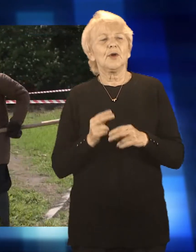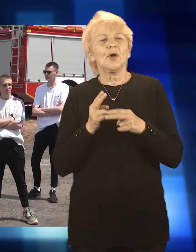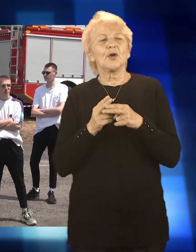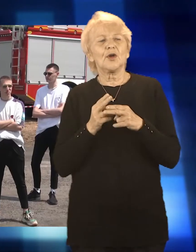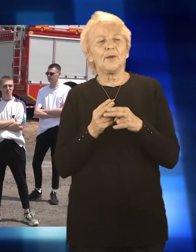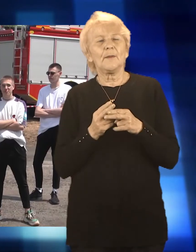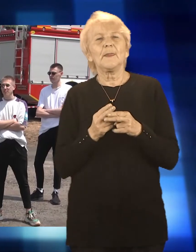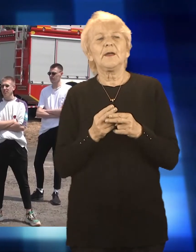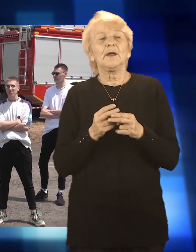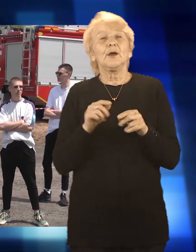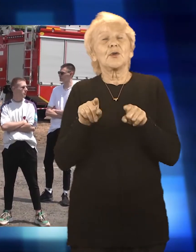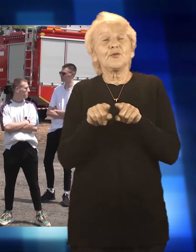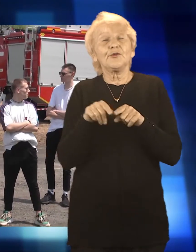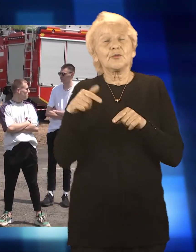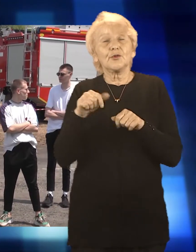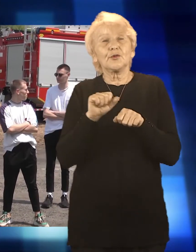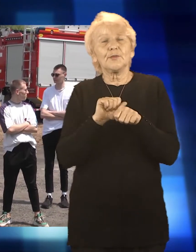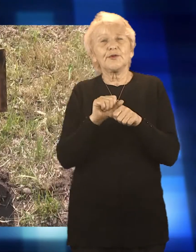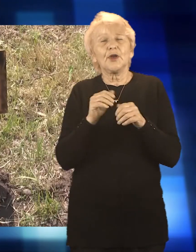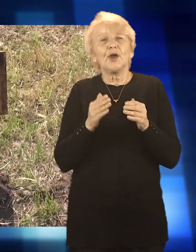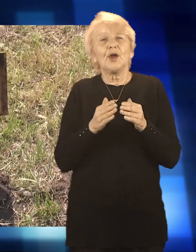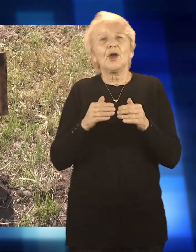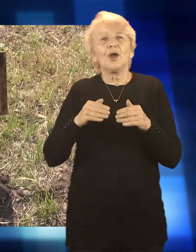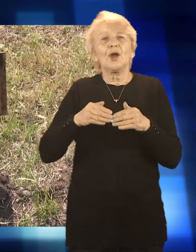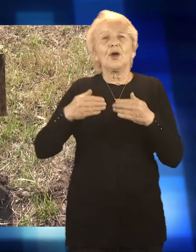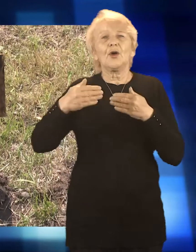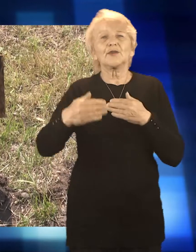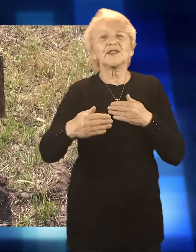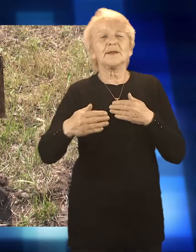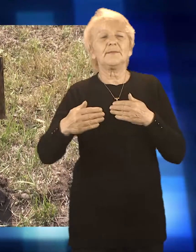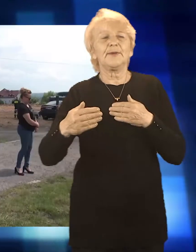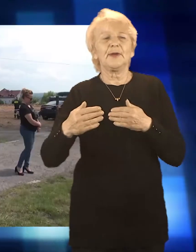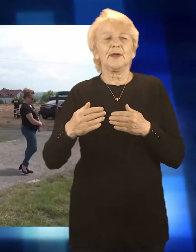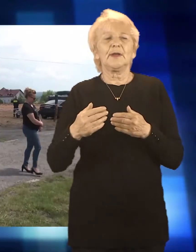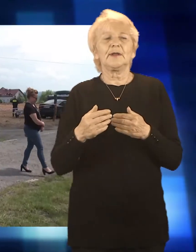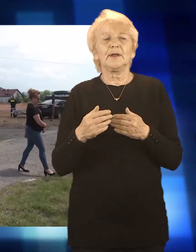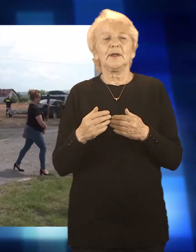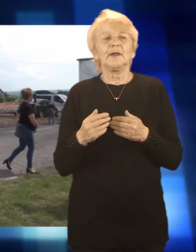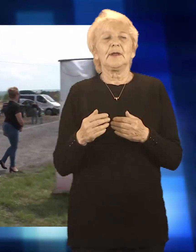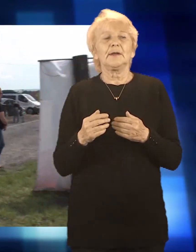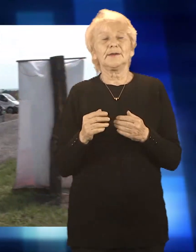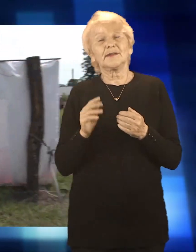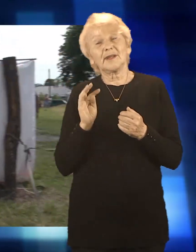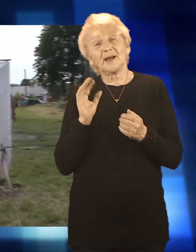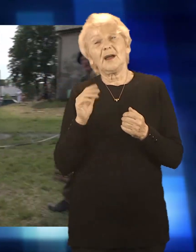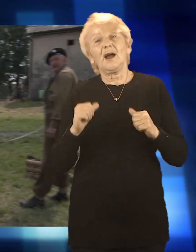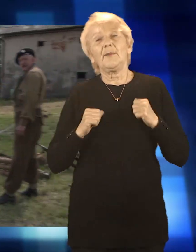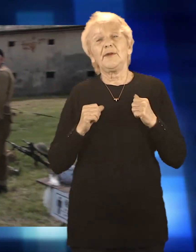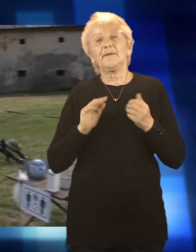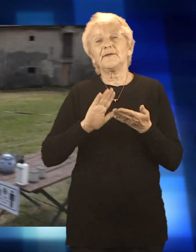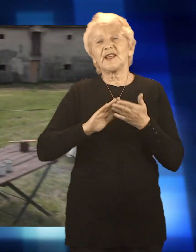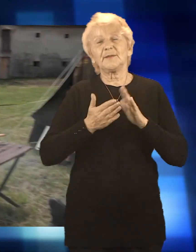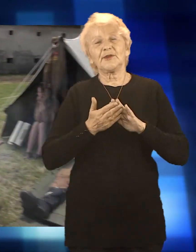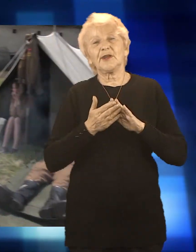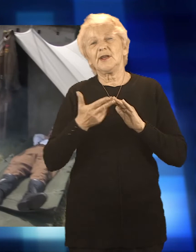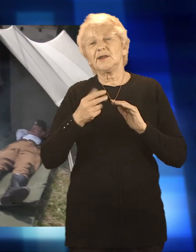jest ta karteczka z tym zachowaniem tej bezpieczej odległości. Na każdym stanowisku, gdzie jest, jest płyn do dezynfekcji rąk. Więc